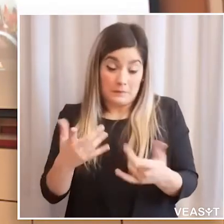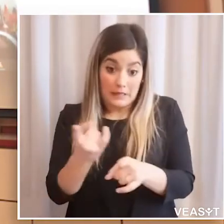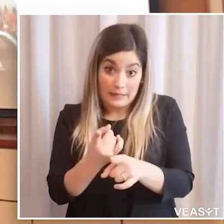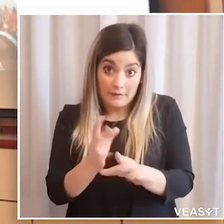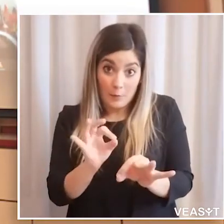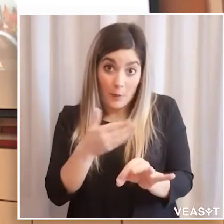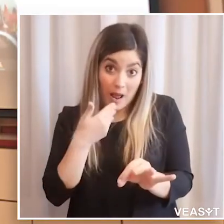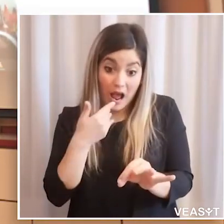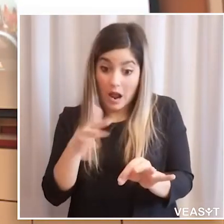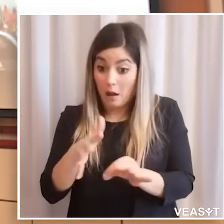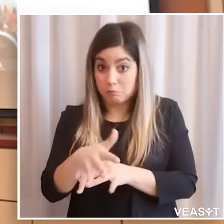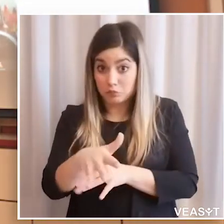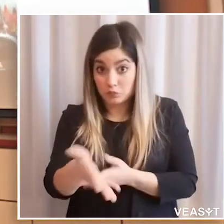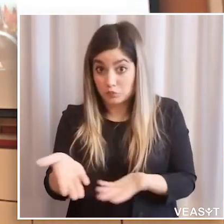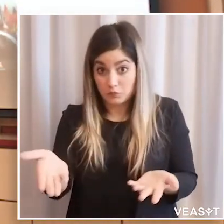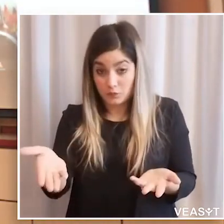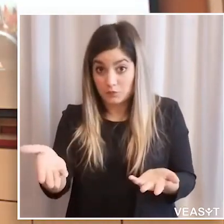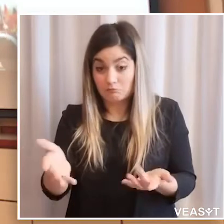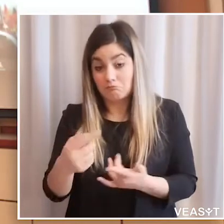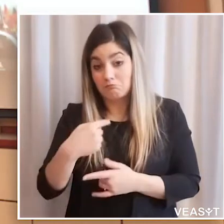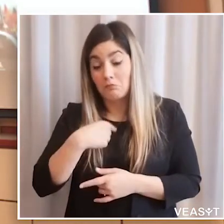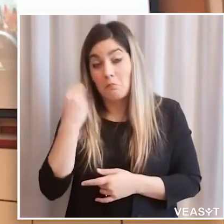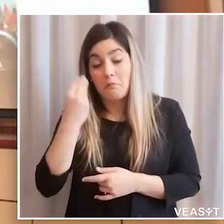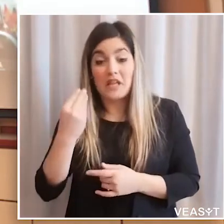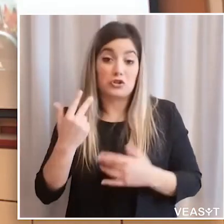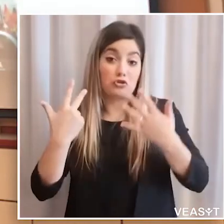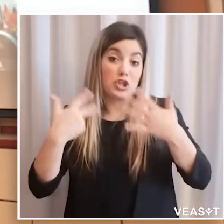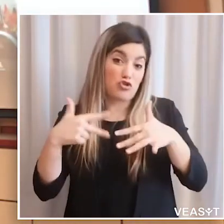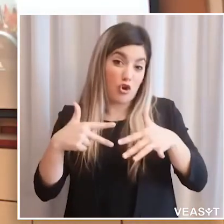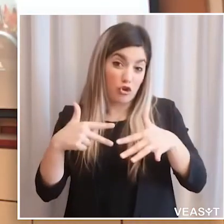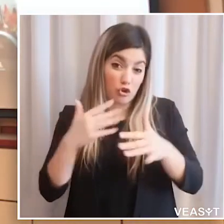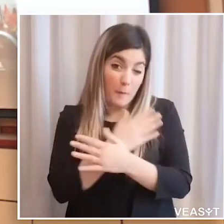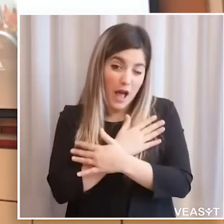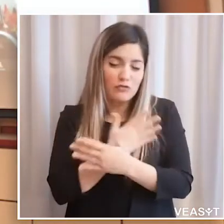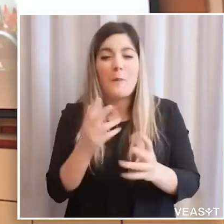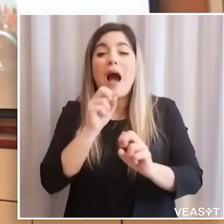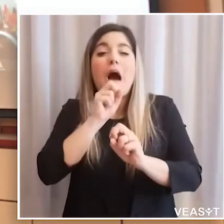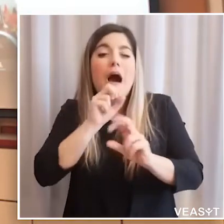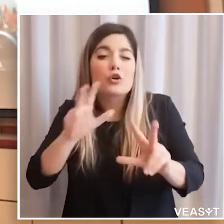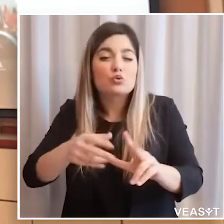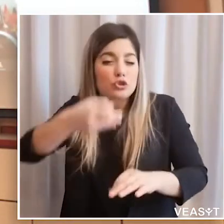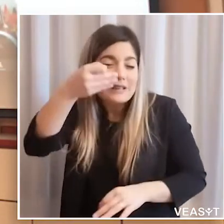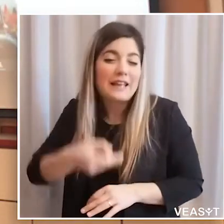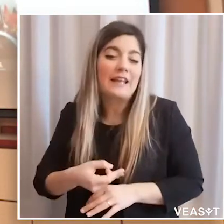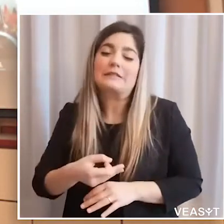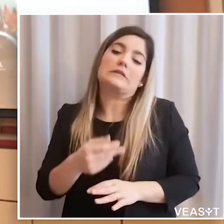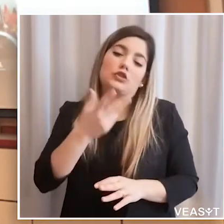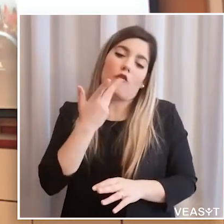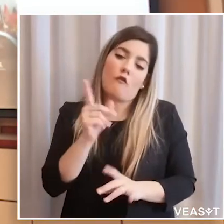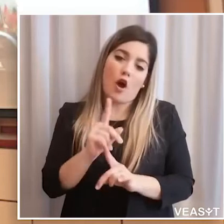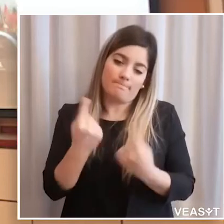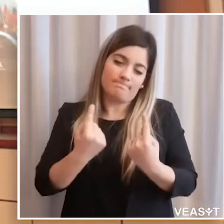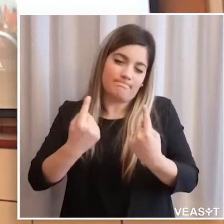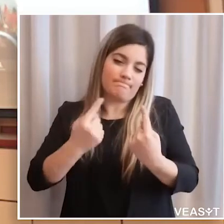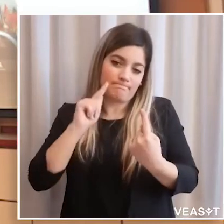riapertura di questa attività, che dovrebbe essere veramente prossima ormai. Quindi penso che sarà il